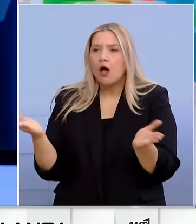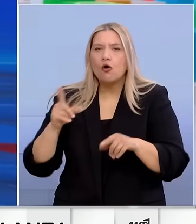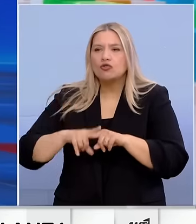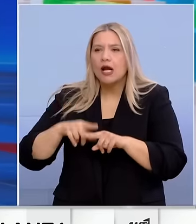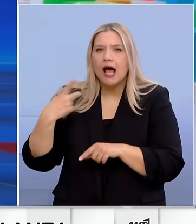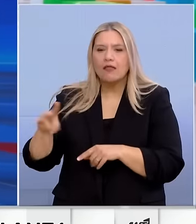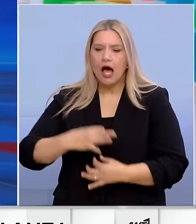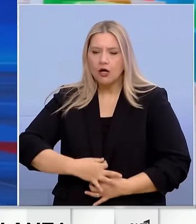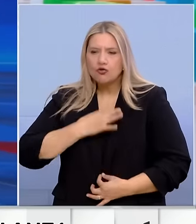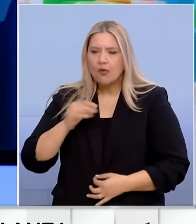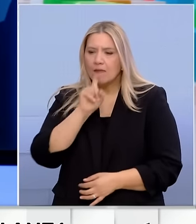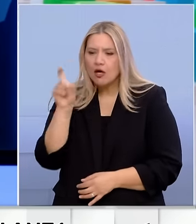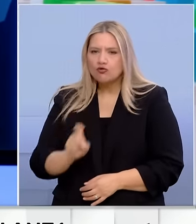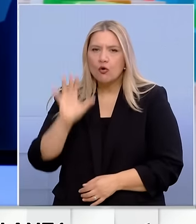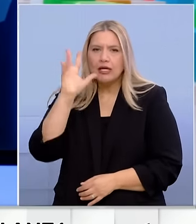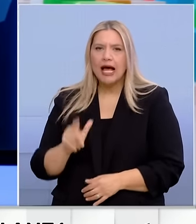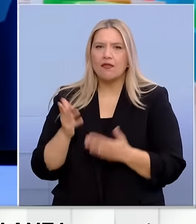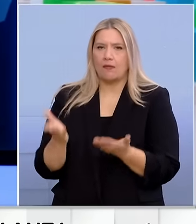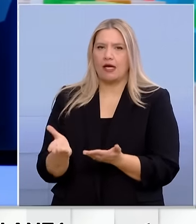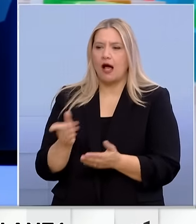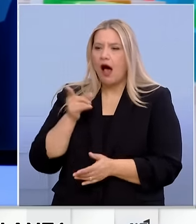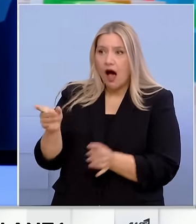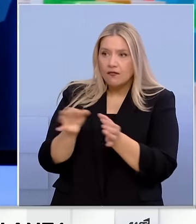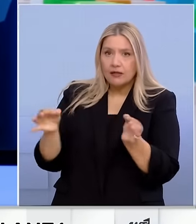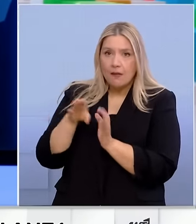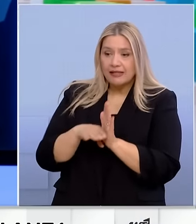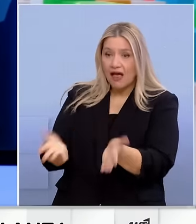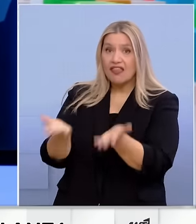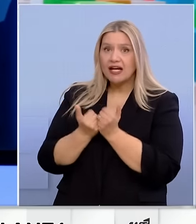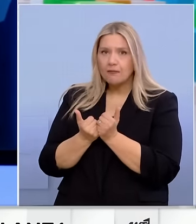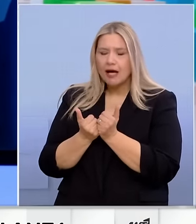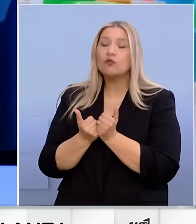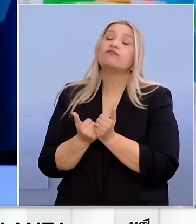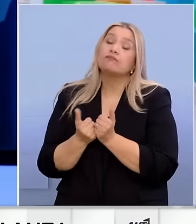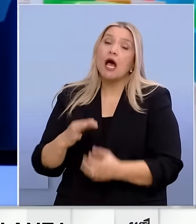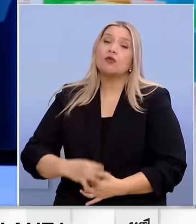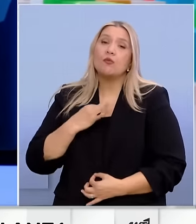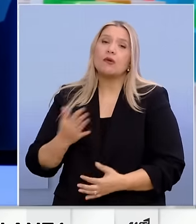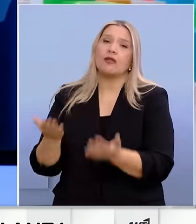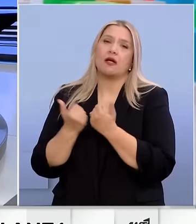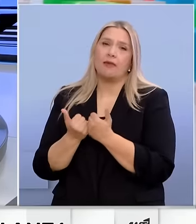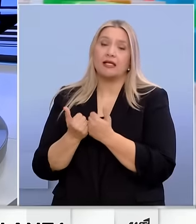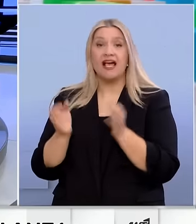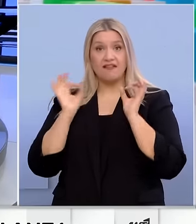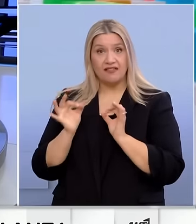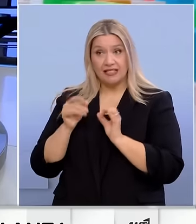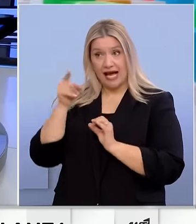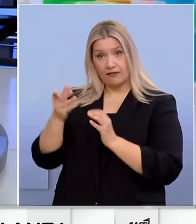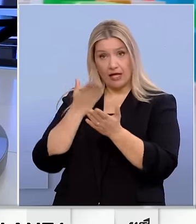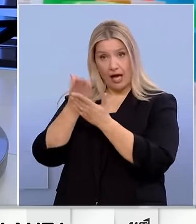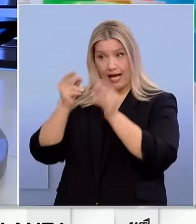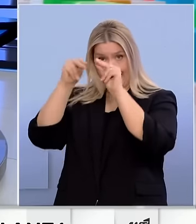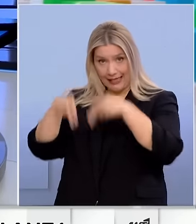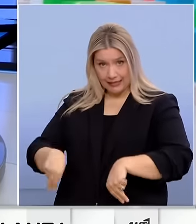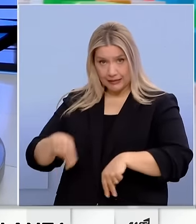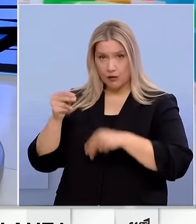αξιοπρεπώς. Και βεβαίως με αυτά τα μέτρα, χωρίς αυτά τα μέτρα, δεν γίνεται. Δεν λύνουν το πρόβλημα όμως κύριε Χατζη Νικολάου